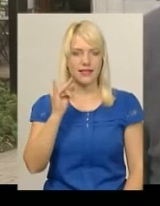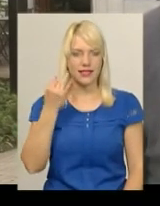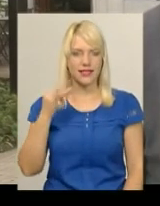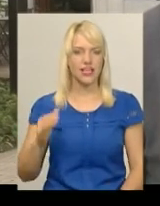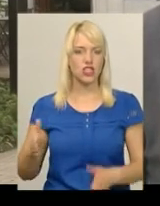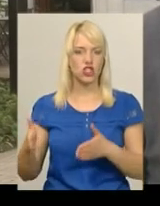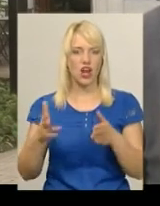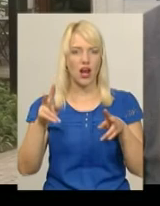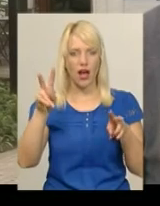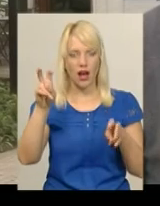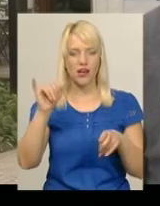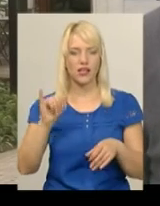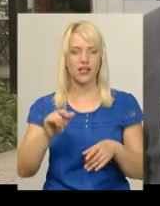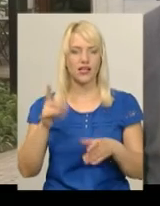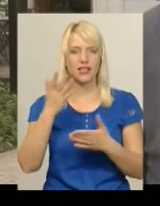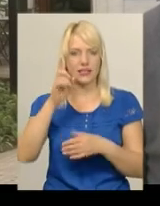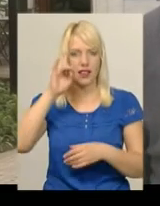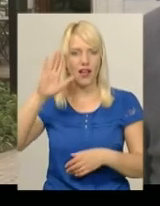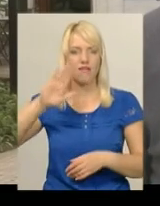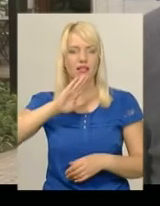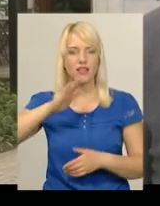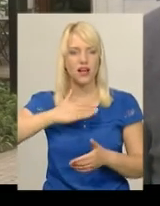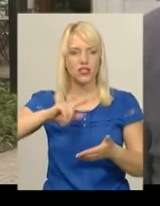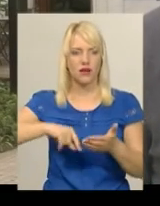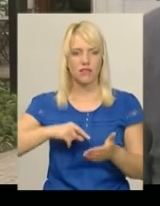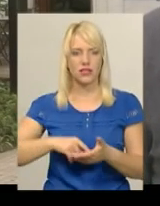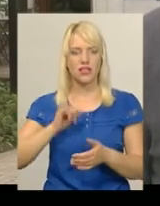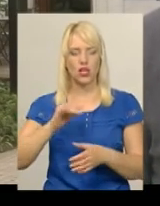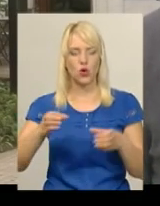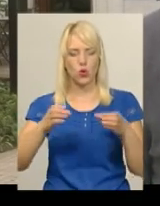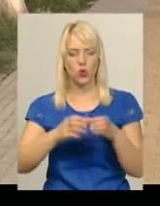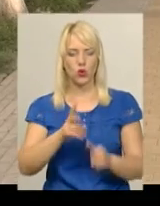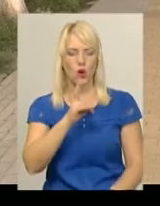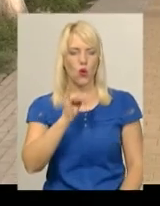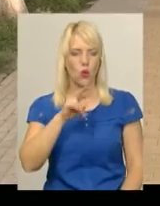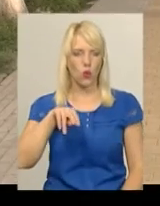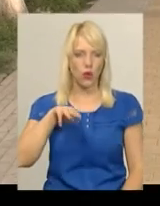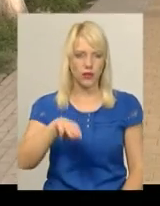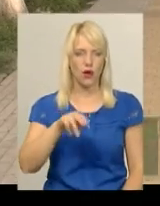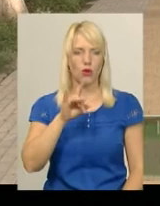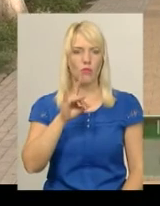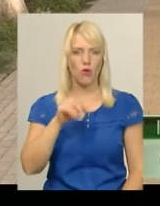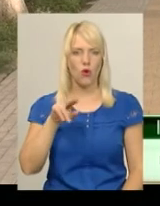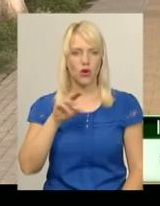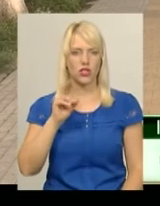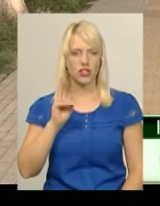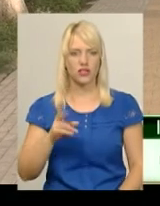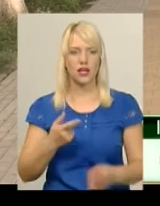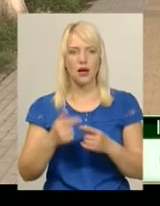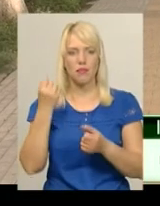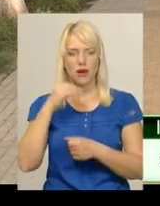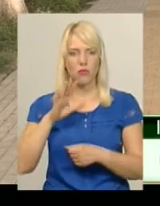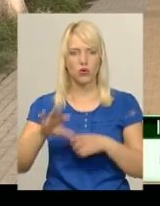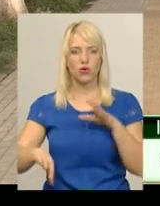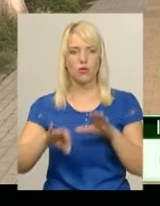І, звичайно, гурт «Круть Проджект» – це Маріна Круть. Переможців «Проскуріфесту» обиратимуть інтернет